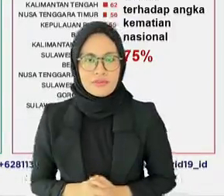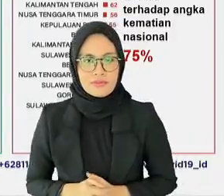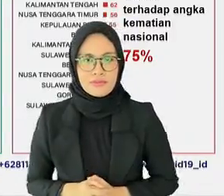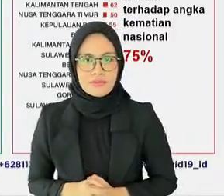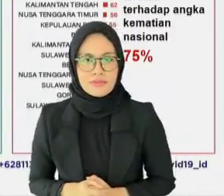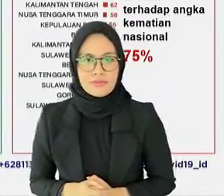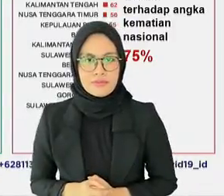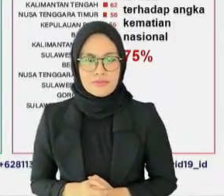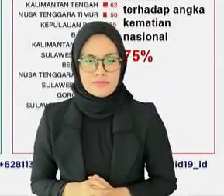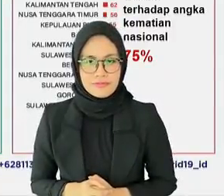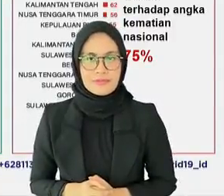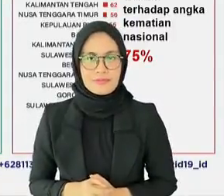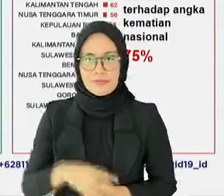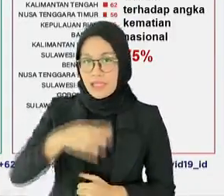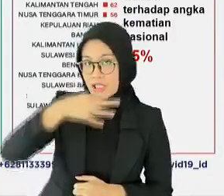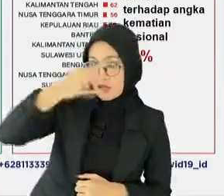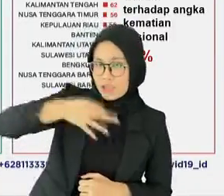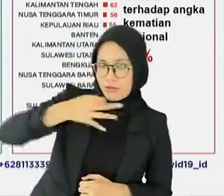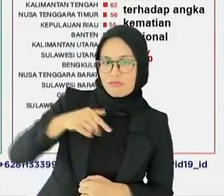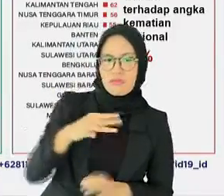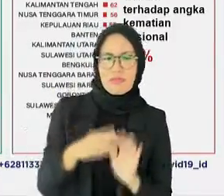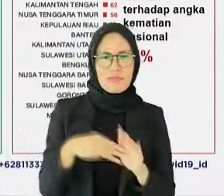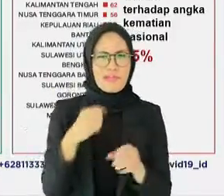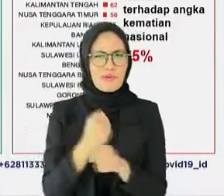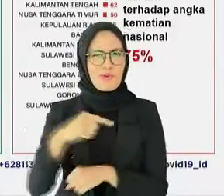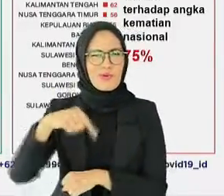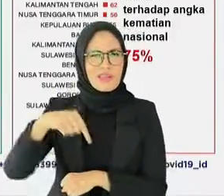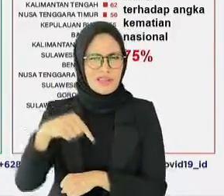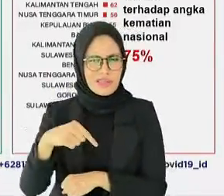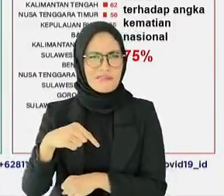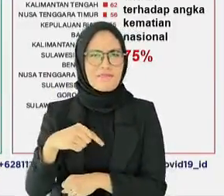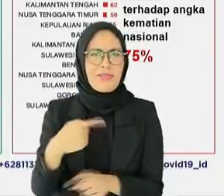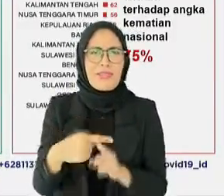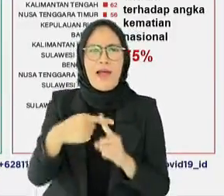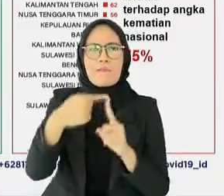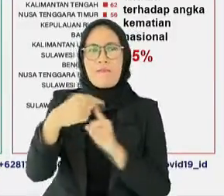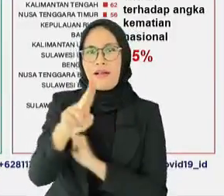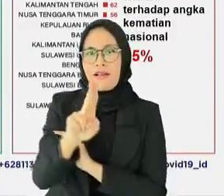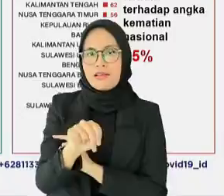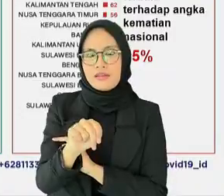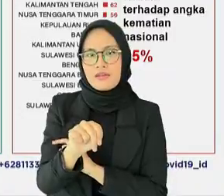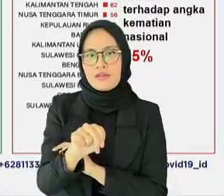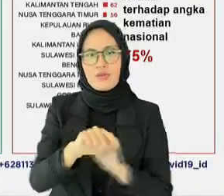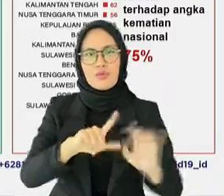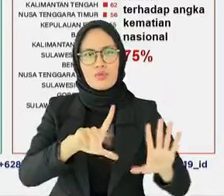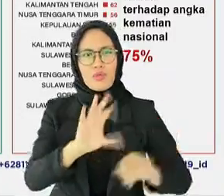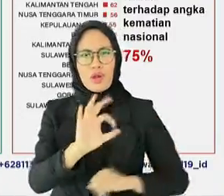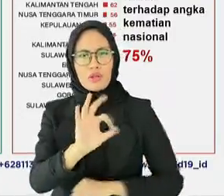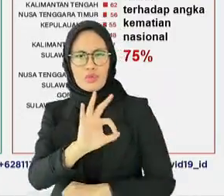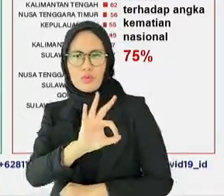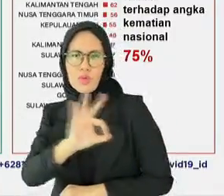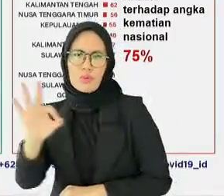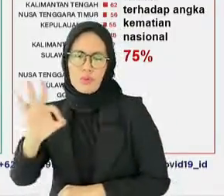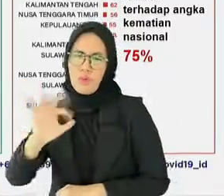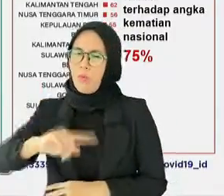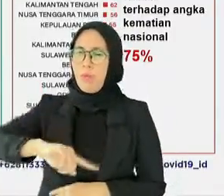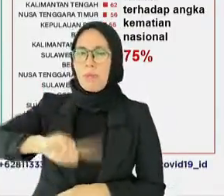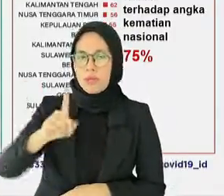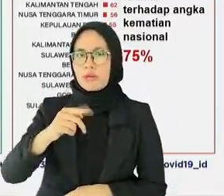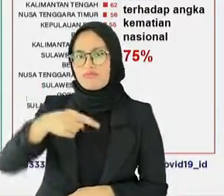catatan, testing pada minggu ini kembali meningkat menjadi lebih dari 700 ribu orang diperiksa,